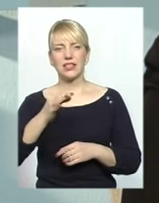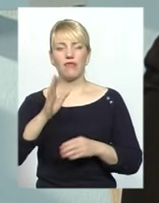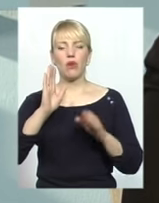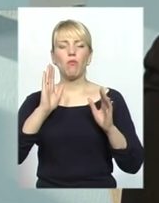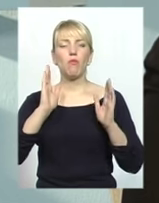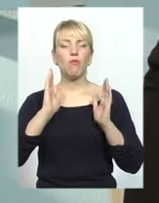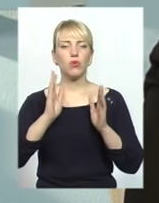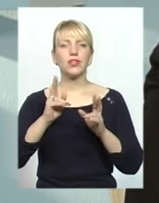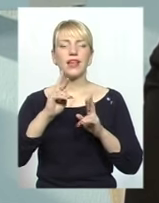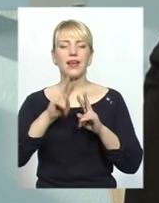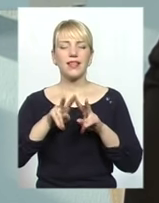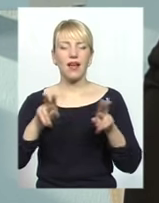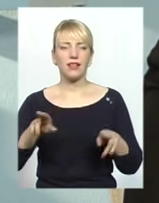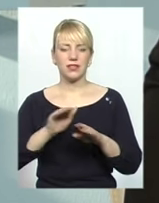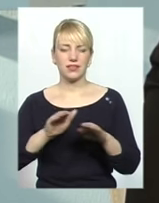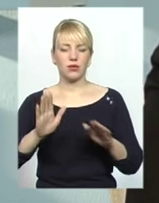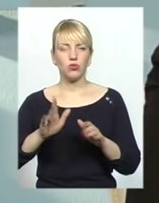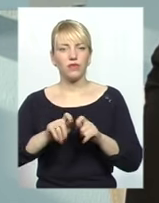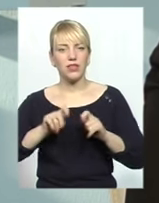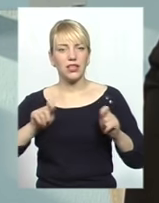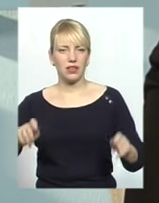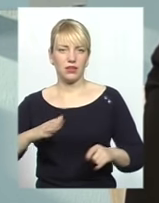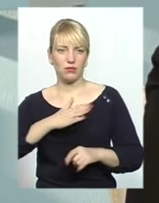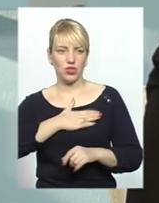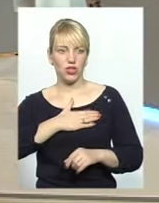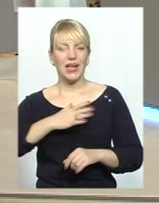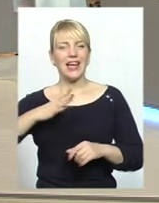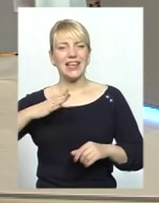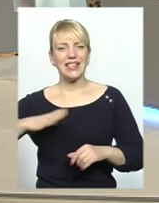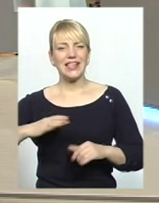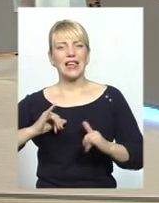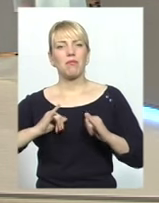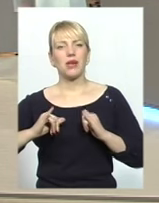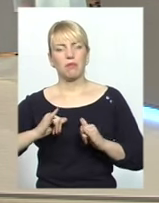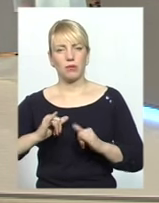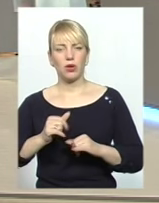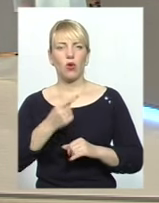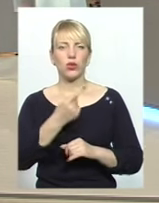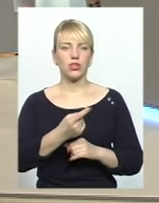діти, будьте відкритими, щирими і терпимими один до одного, так як діти.